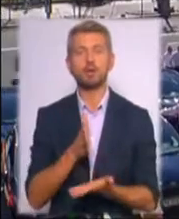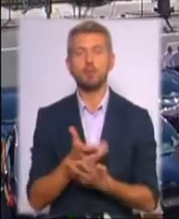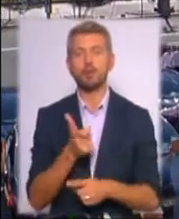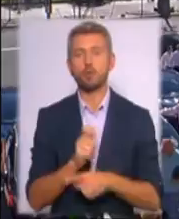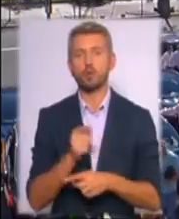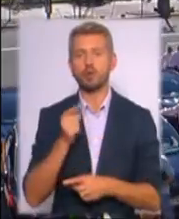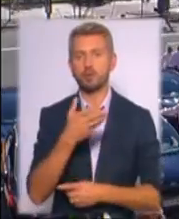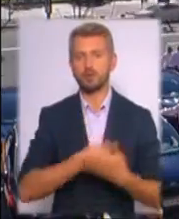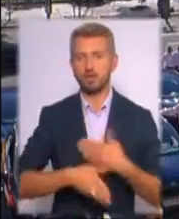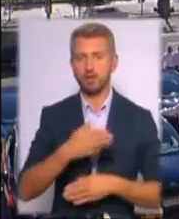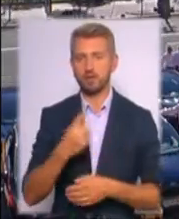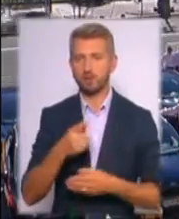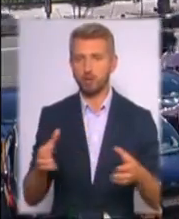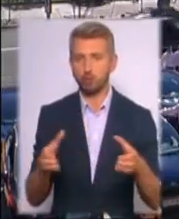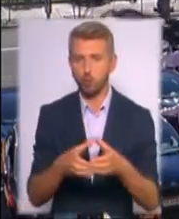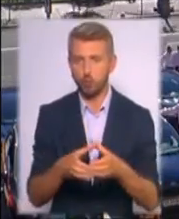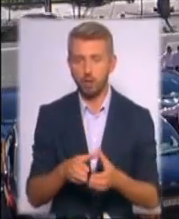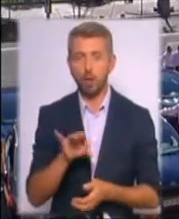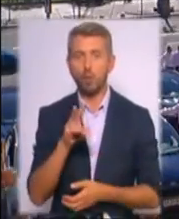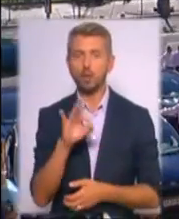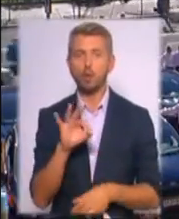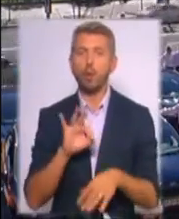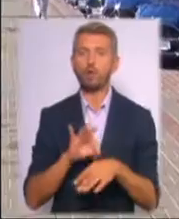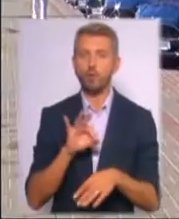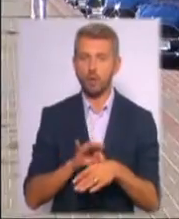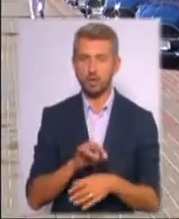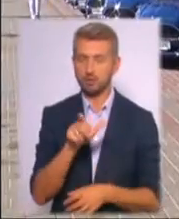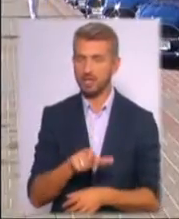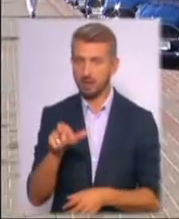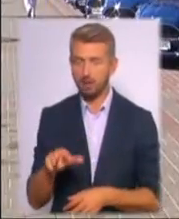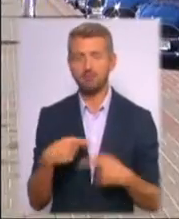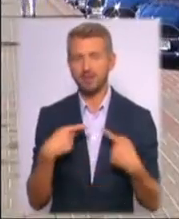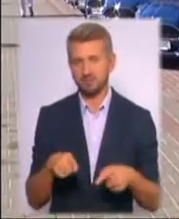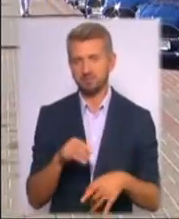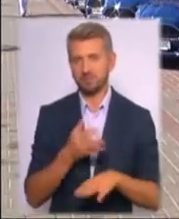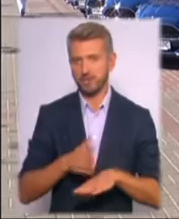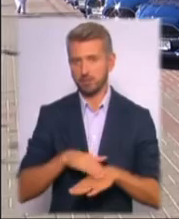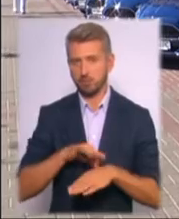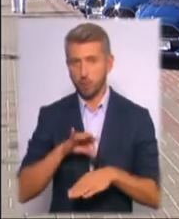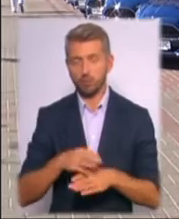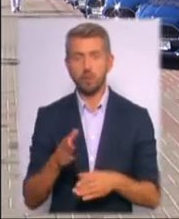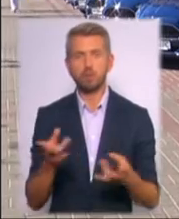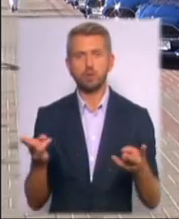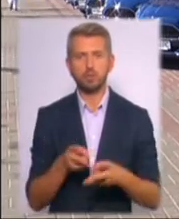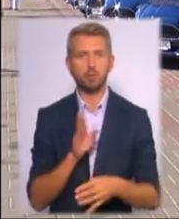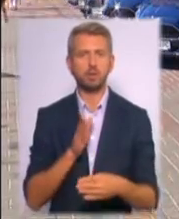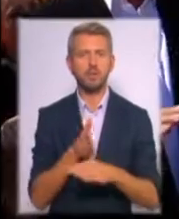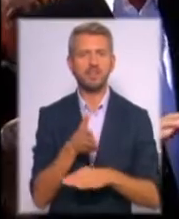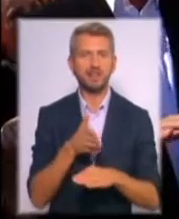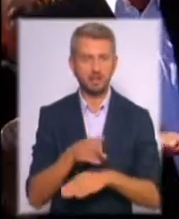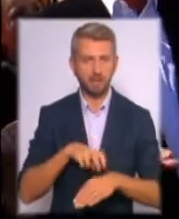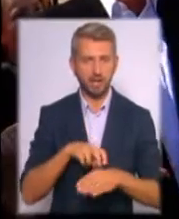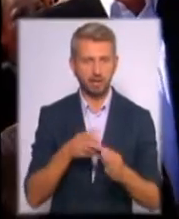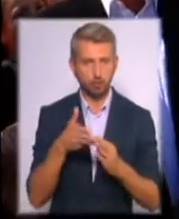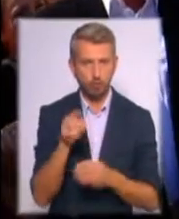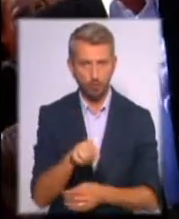тисячу інвалідів першої групи, онкохворих киян та інших пацієнтів із важкими хворобами, які потребують візитів лікарів додому. Ми